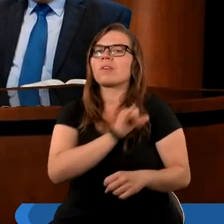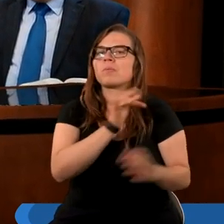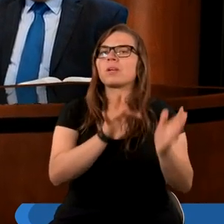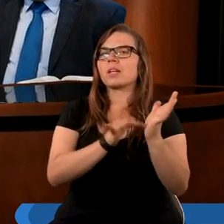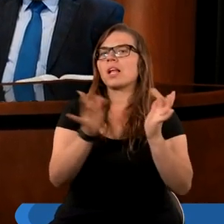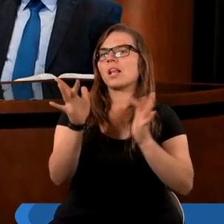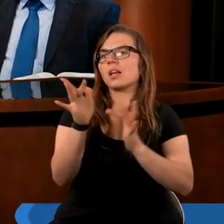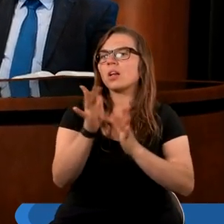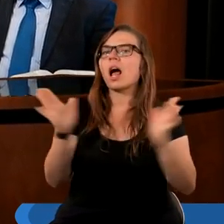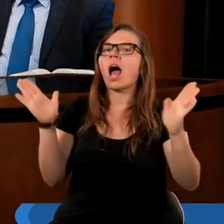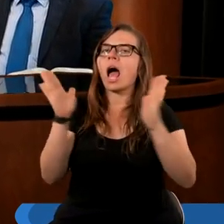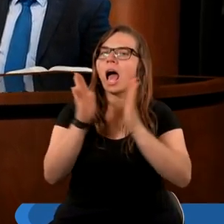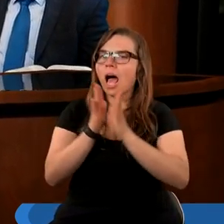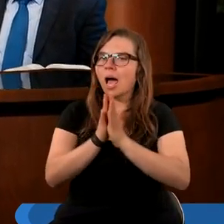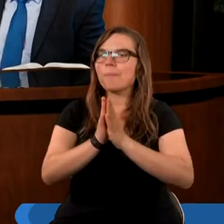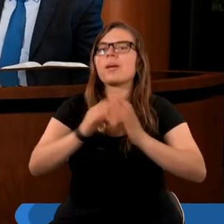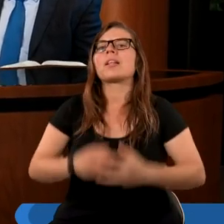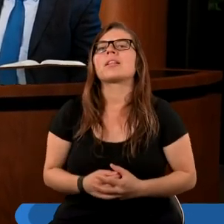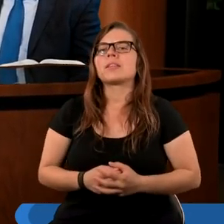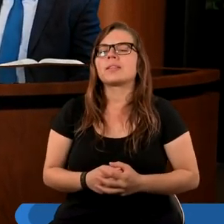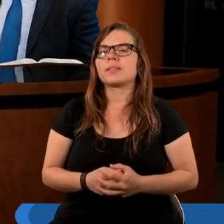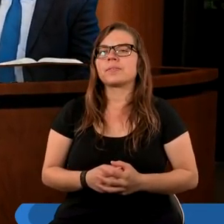imieniu Jezusa Chrystusa. Amen. Amen.